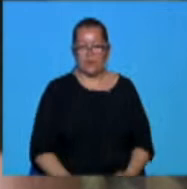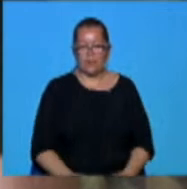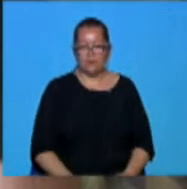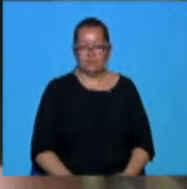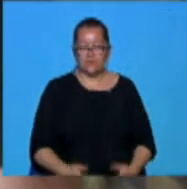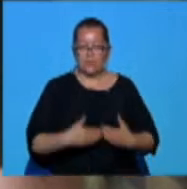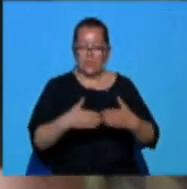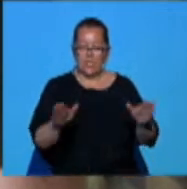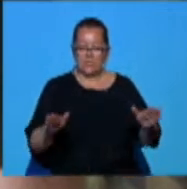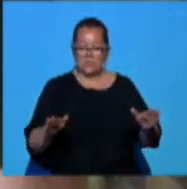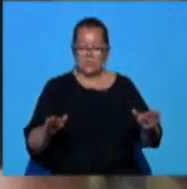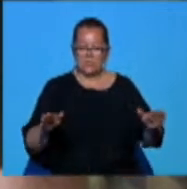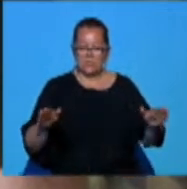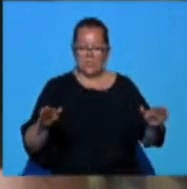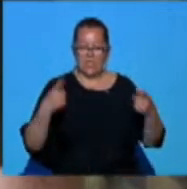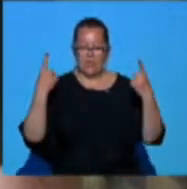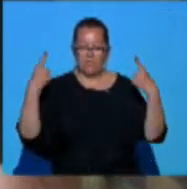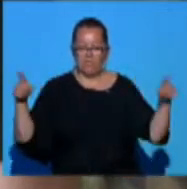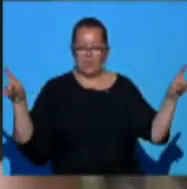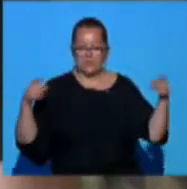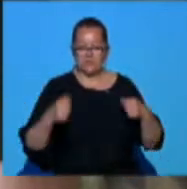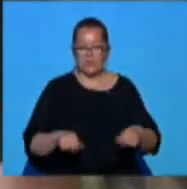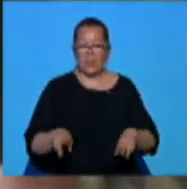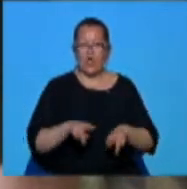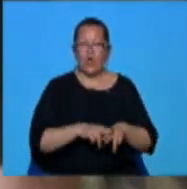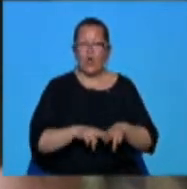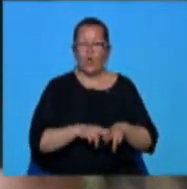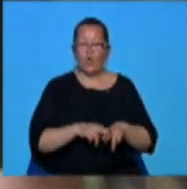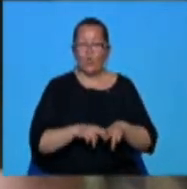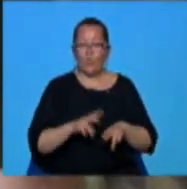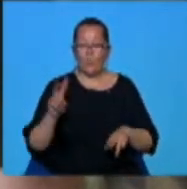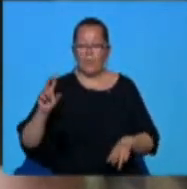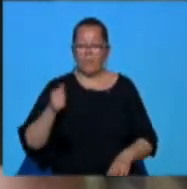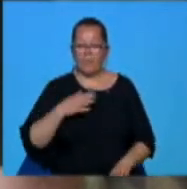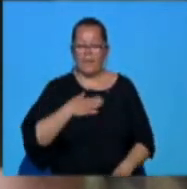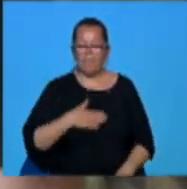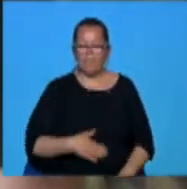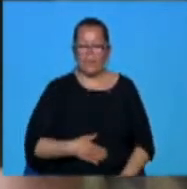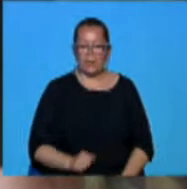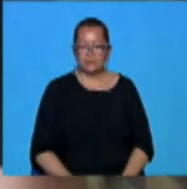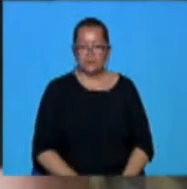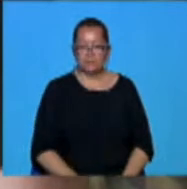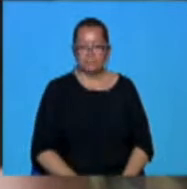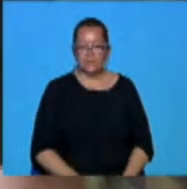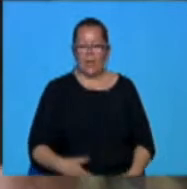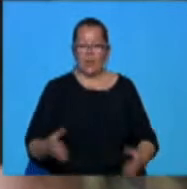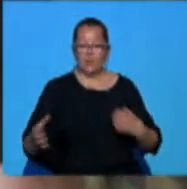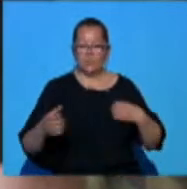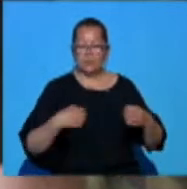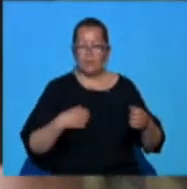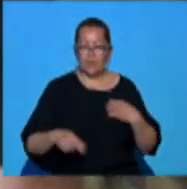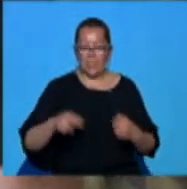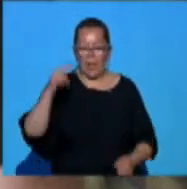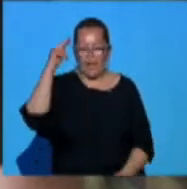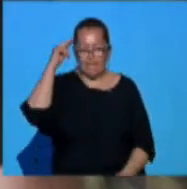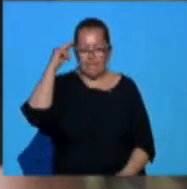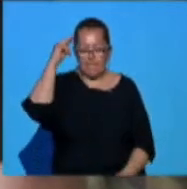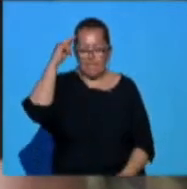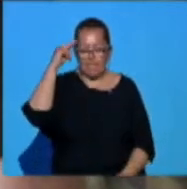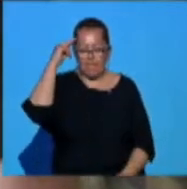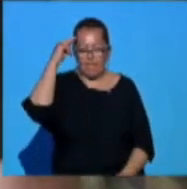cu spectacolul lor, cum vă place, un spectacol memorabil, care a rămas întipărit